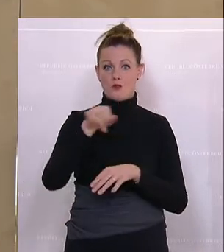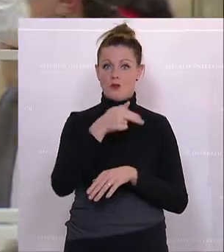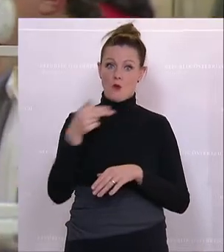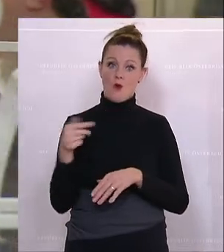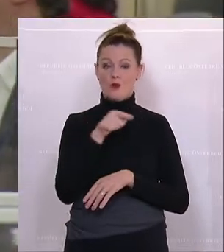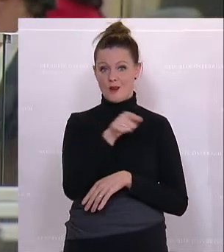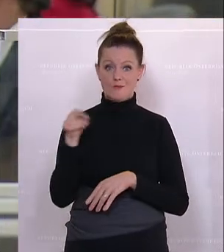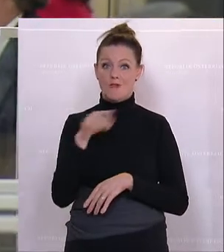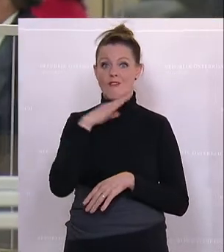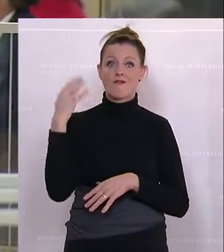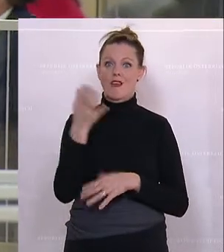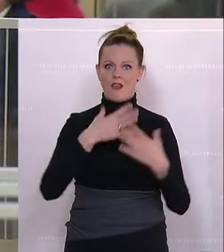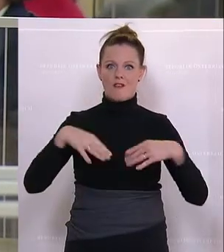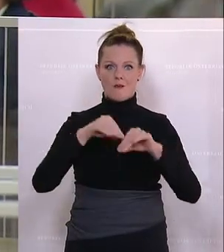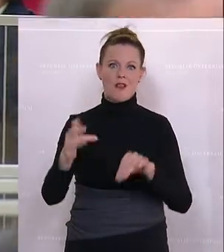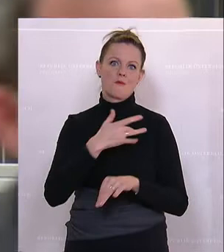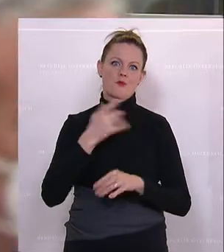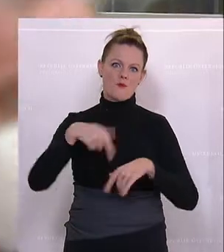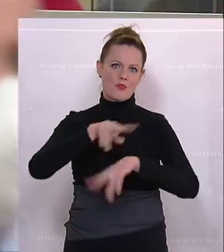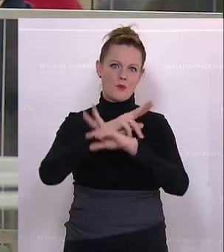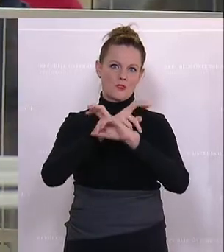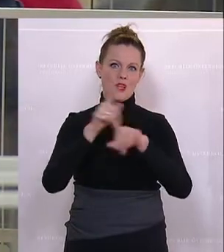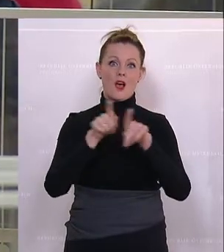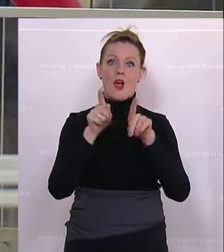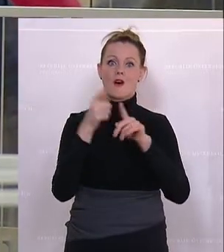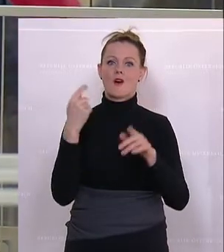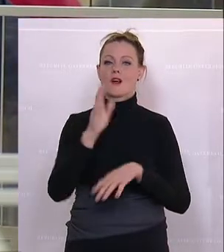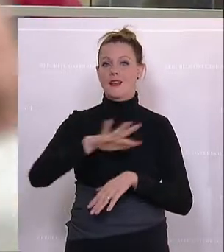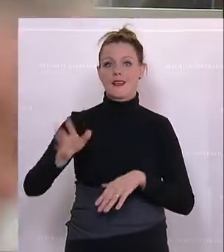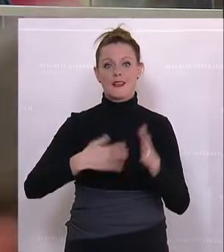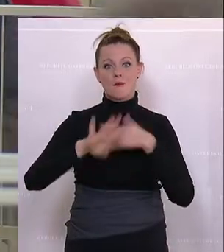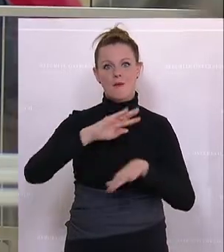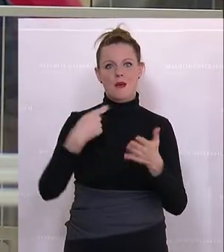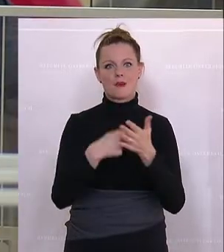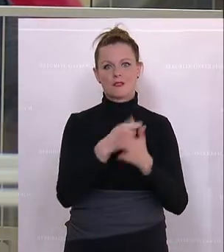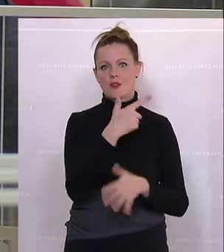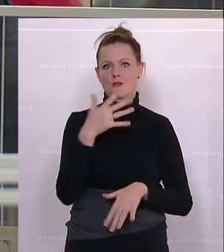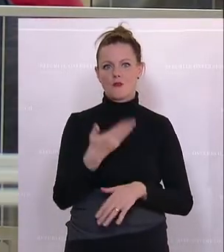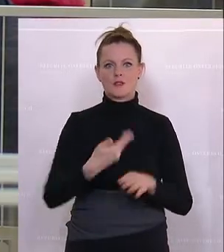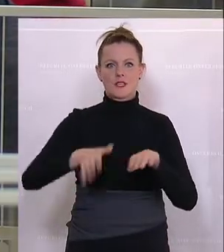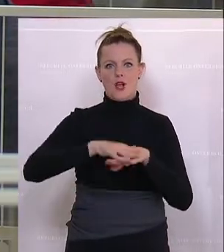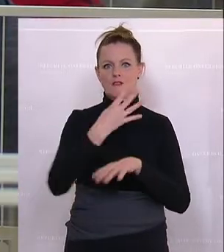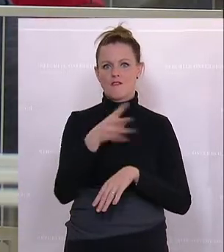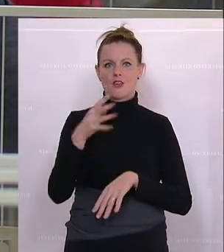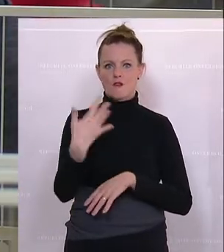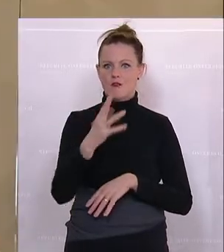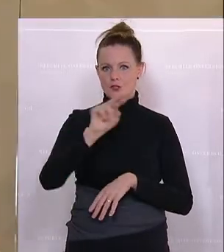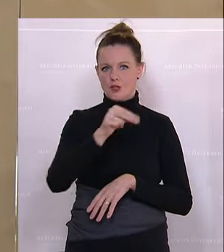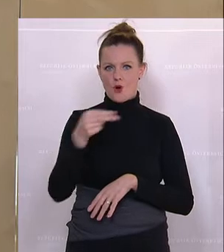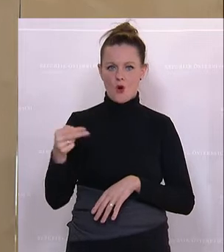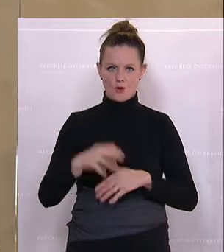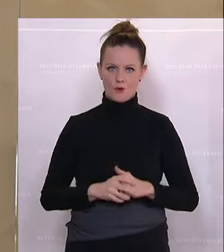Familien in Österreich. Auch der Kindermehrbetrag von 250 auf 450 Euro.